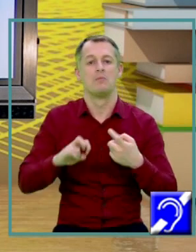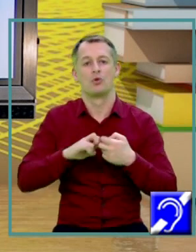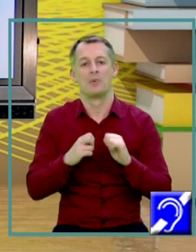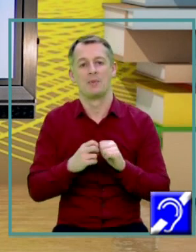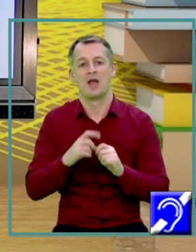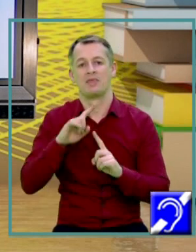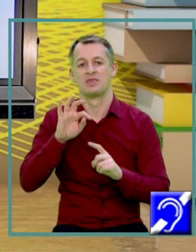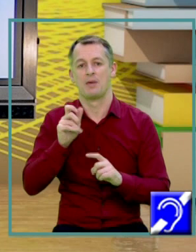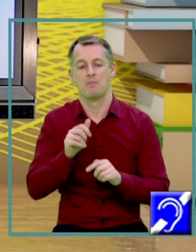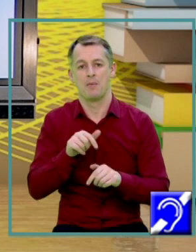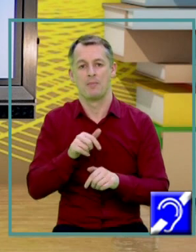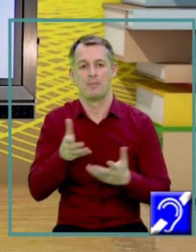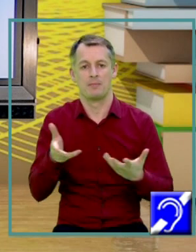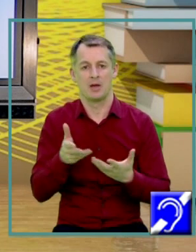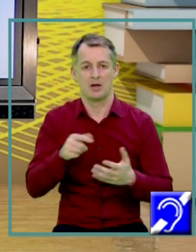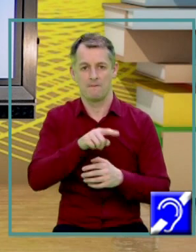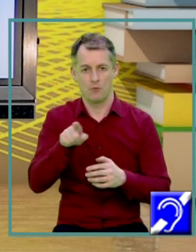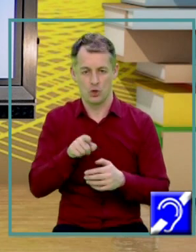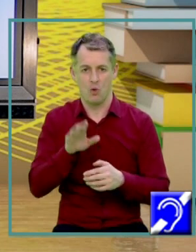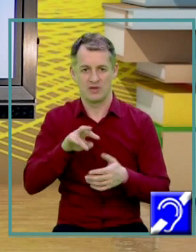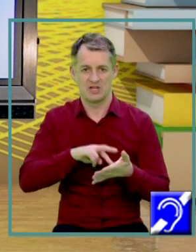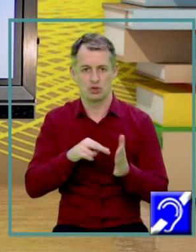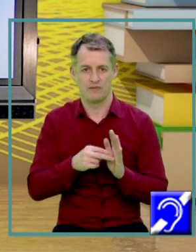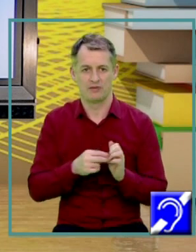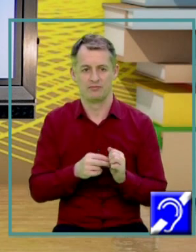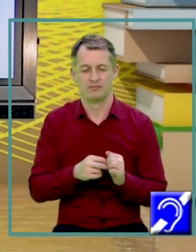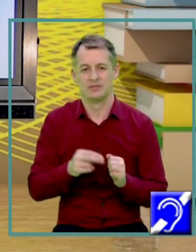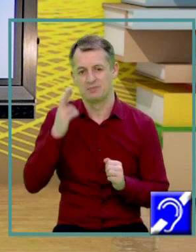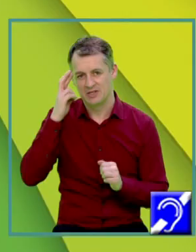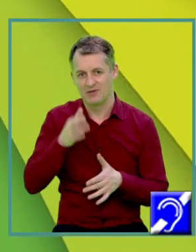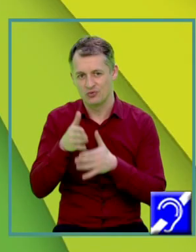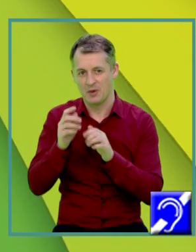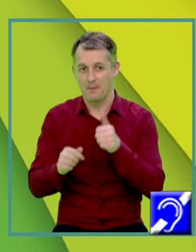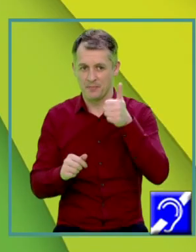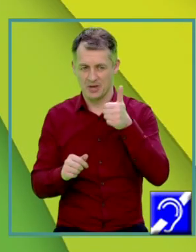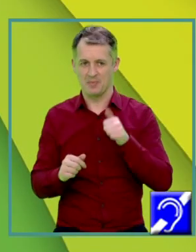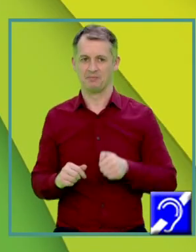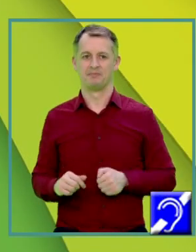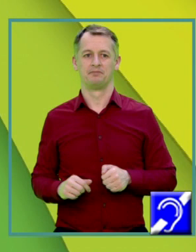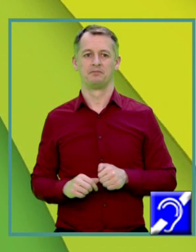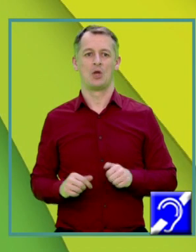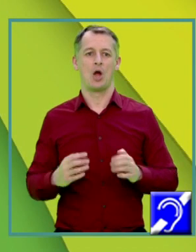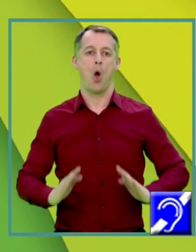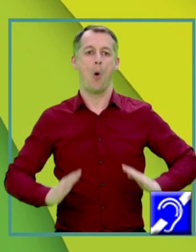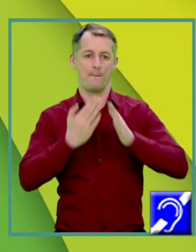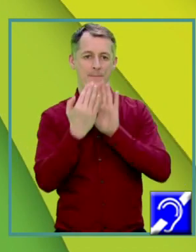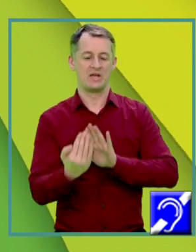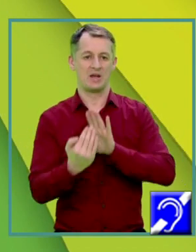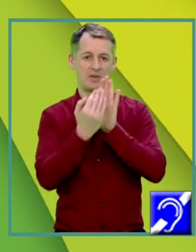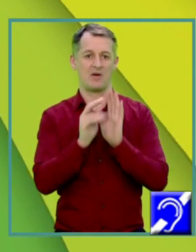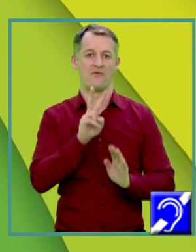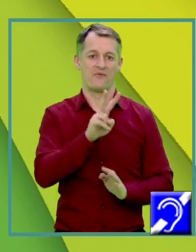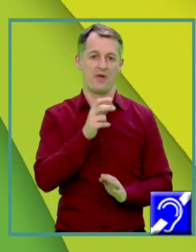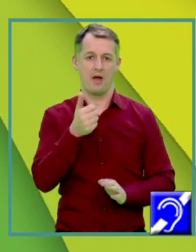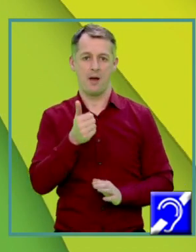aveți voi de rezolvat Sper să vă și ajute Prima problemă O piramidă patrulateră regulată VA